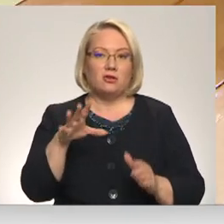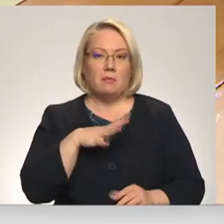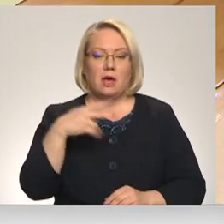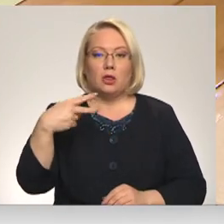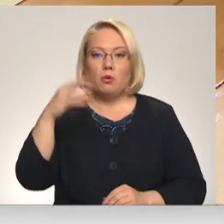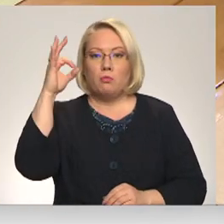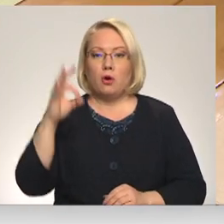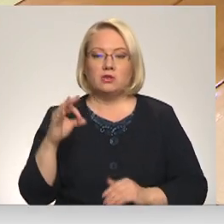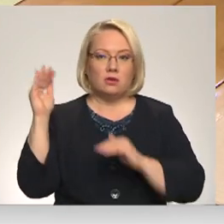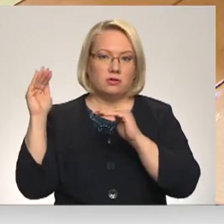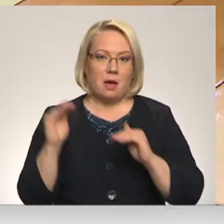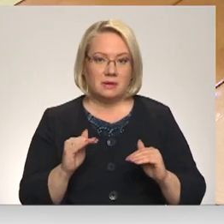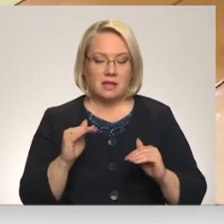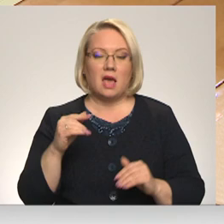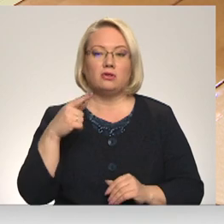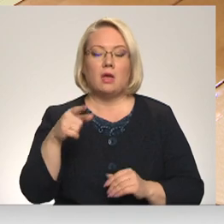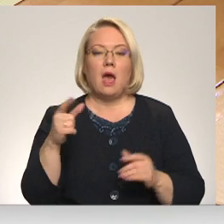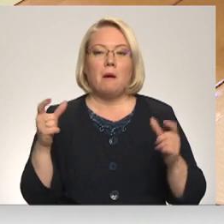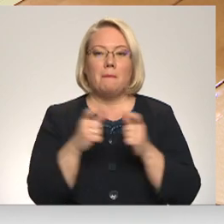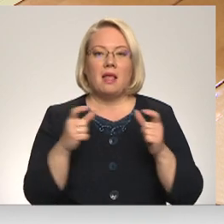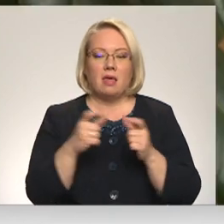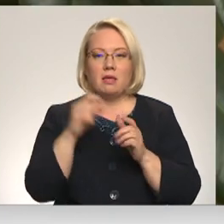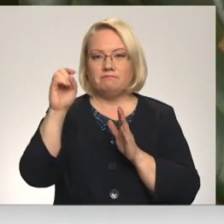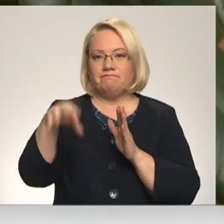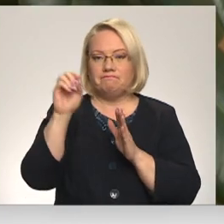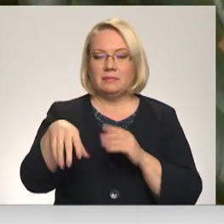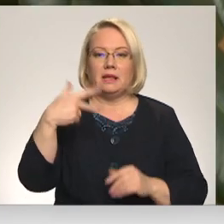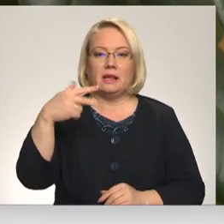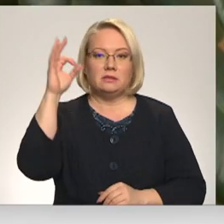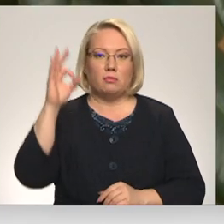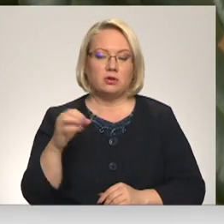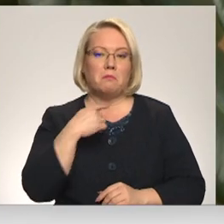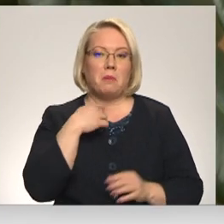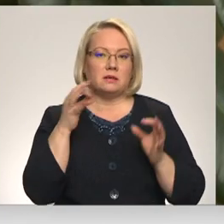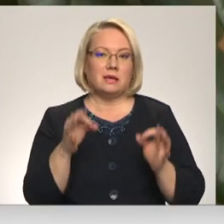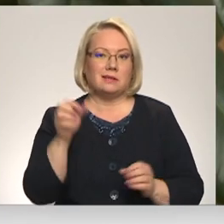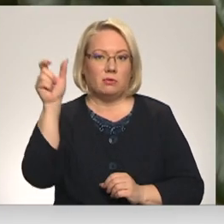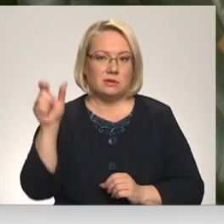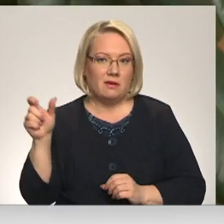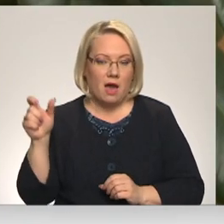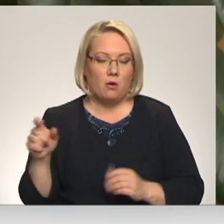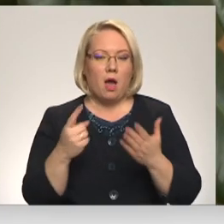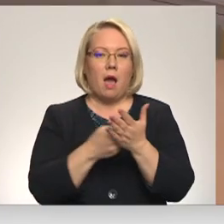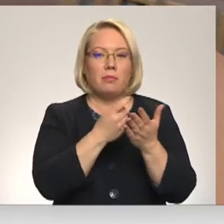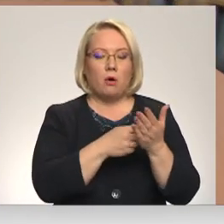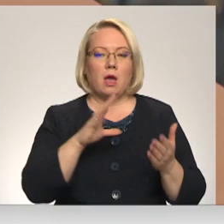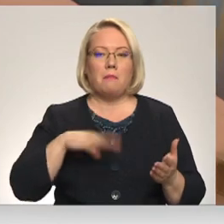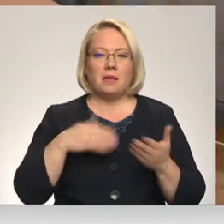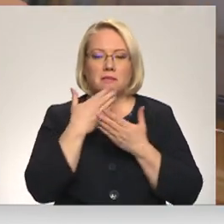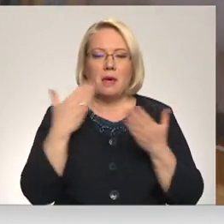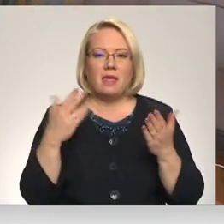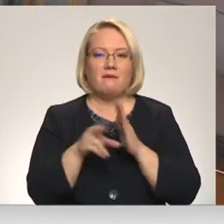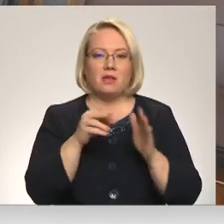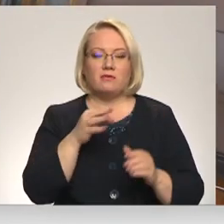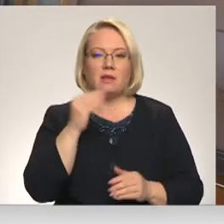20% kritums. Biļteni vēlēšana urnā metuši vien 30% balstiesīgo. Aptaujā pēc pēdējām vēlēšanām iedzīvotāju